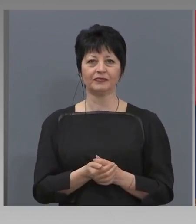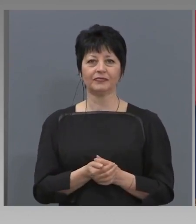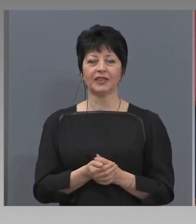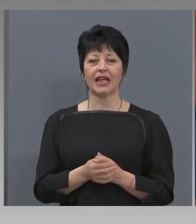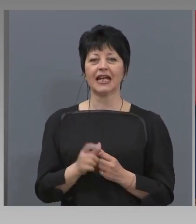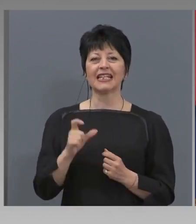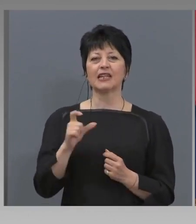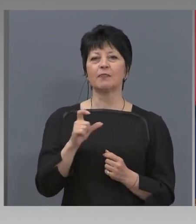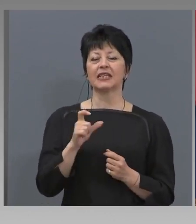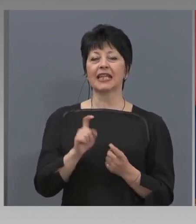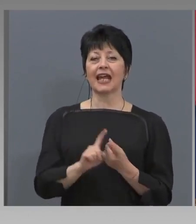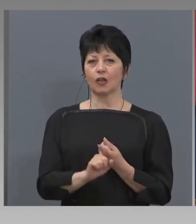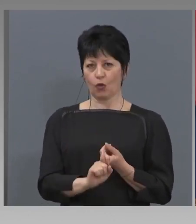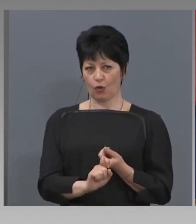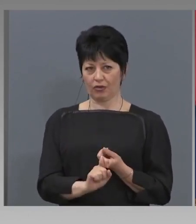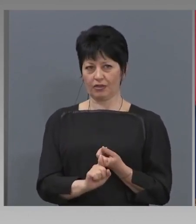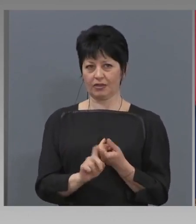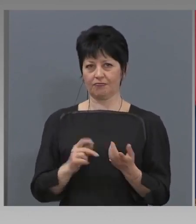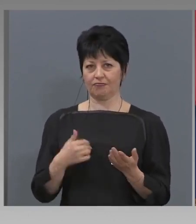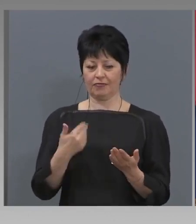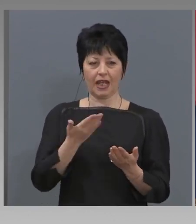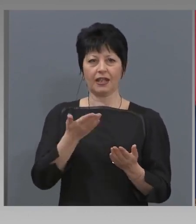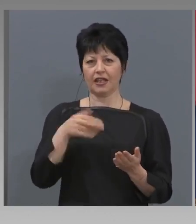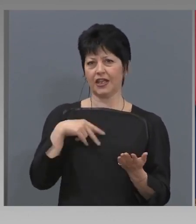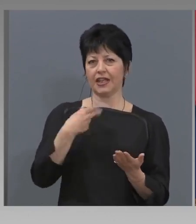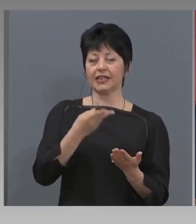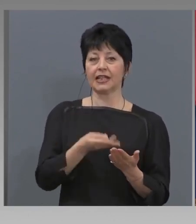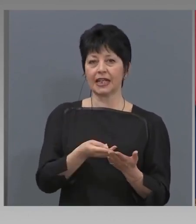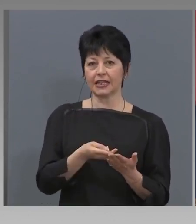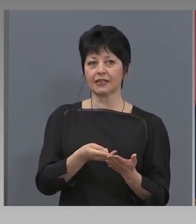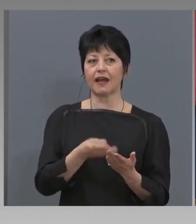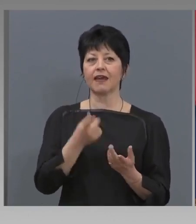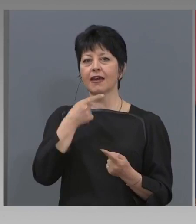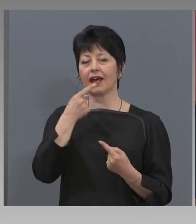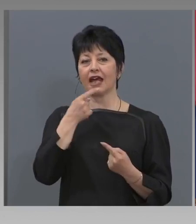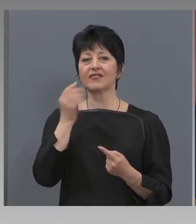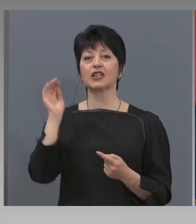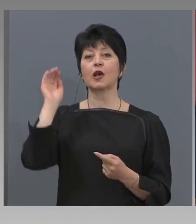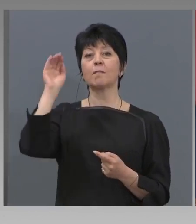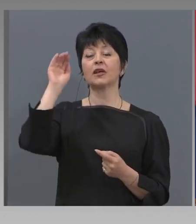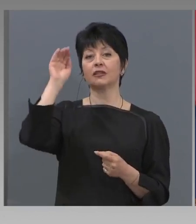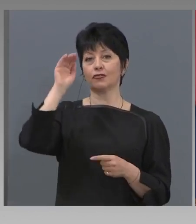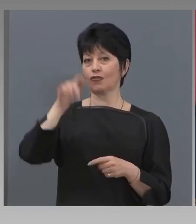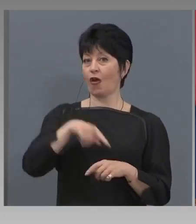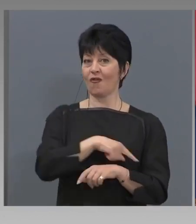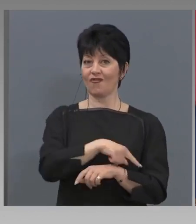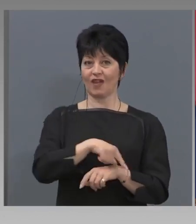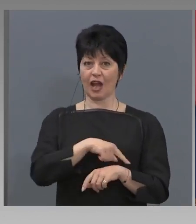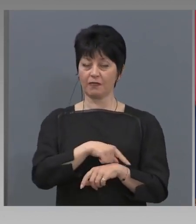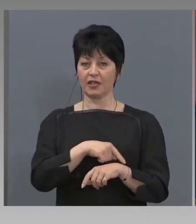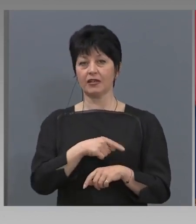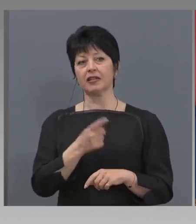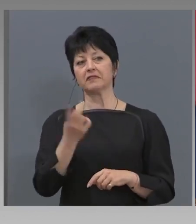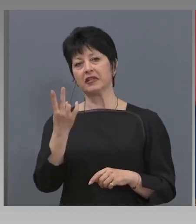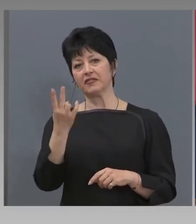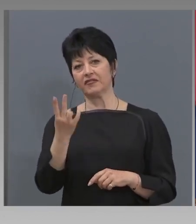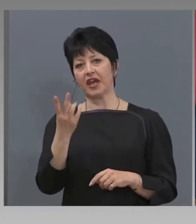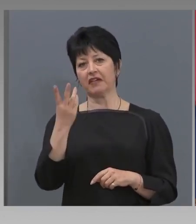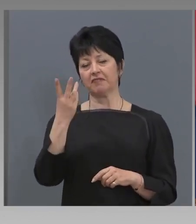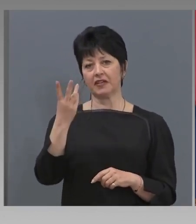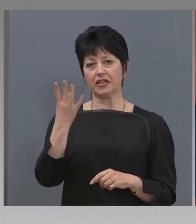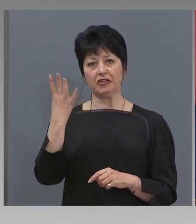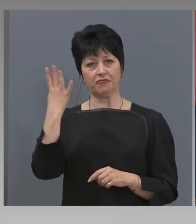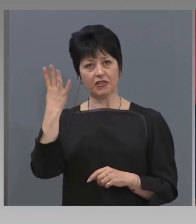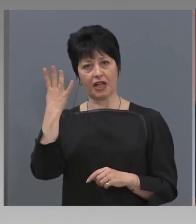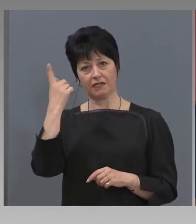Себастиян Курц излиза и казва в бъдеще време, но малко по-обозримо. След 2, след 3, след 4